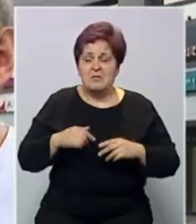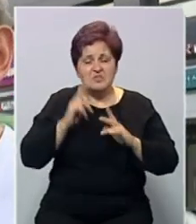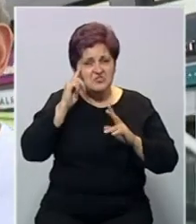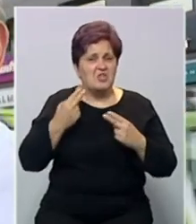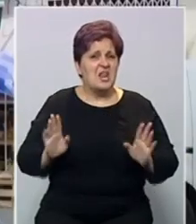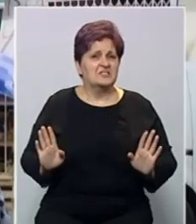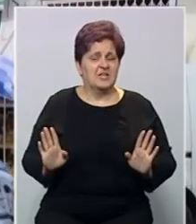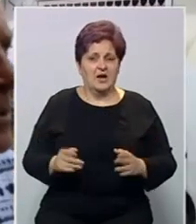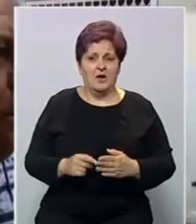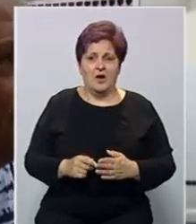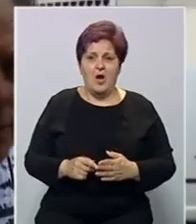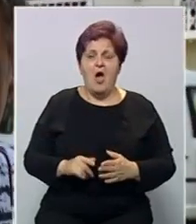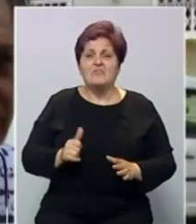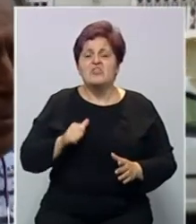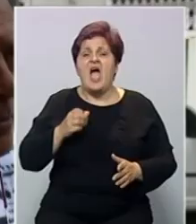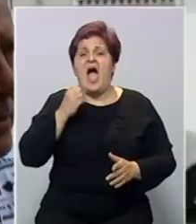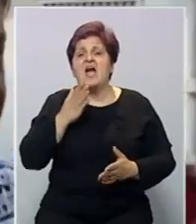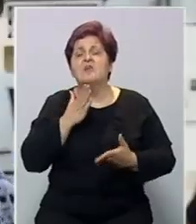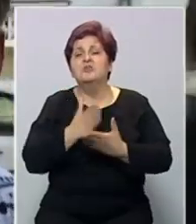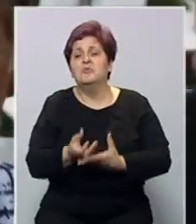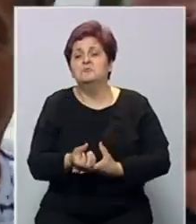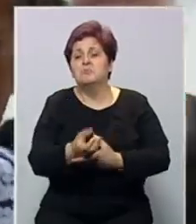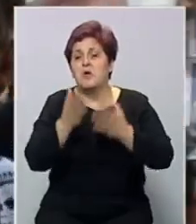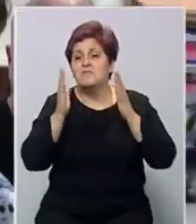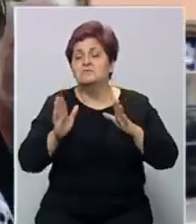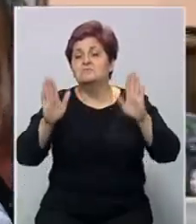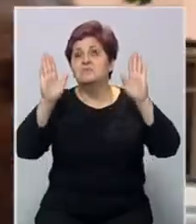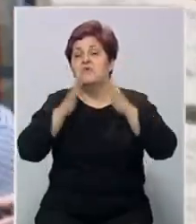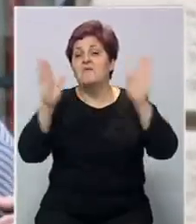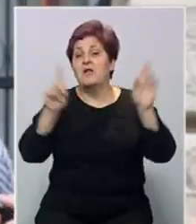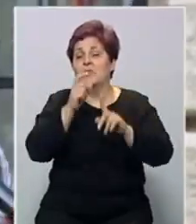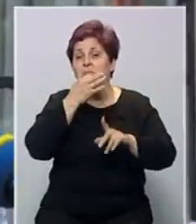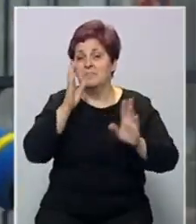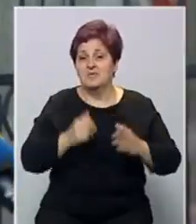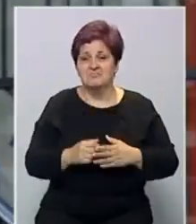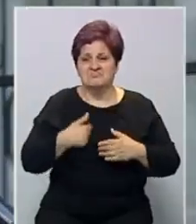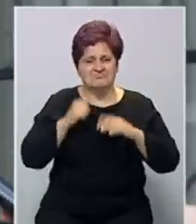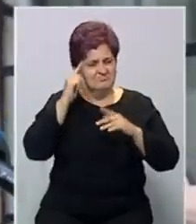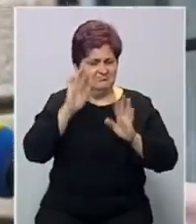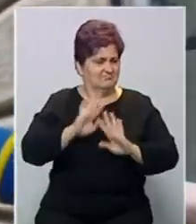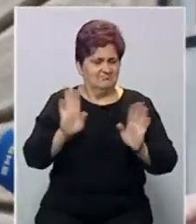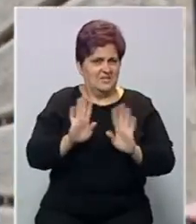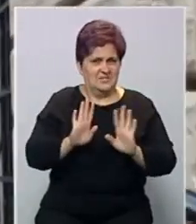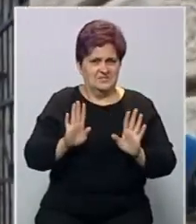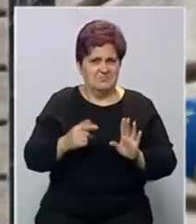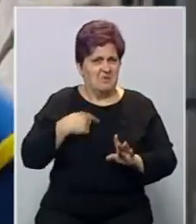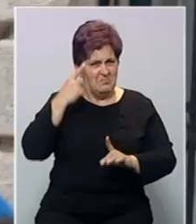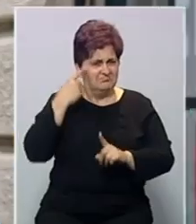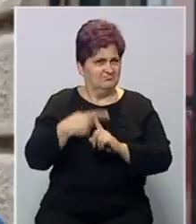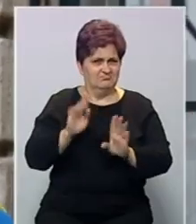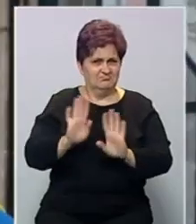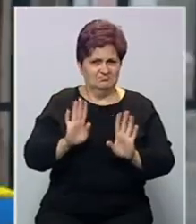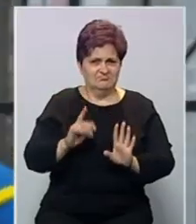znači konkretno za nas. Valjda hoće, ali sad kad će to provjet, veliko je pitanje. Ne znam, nisam optimista.